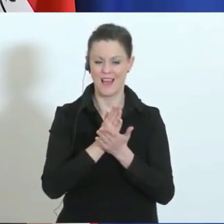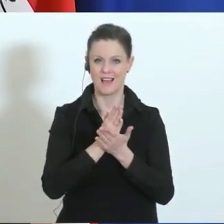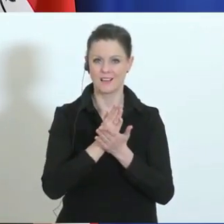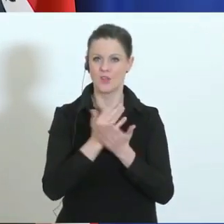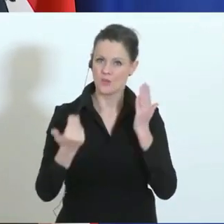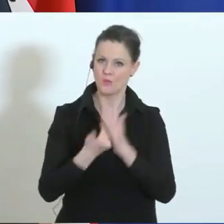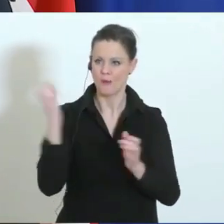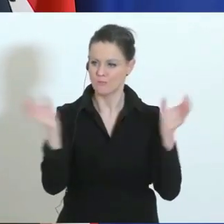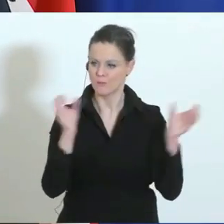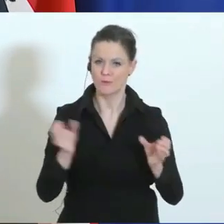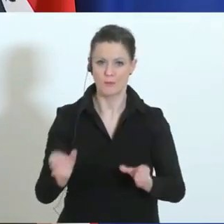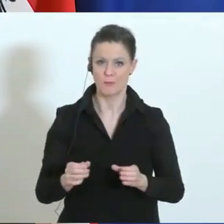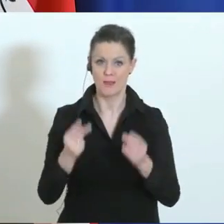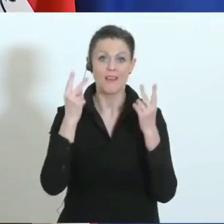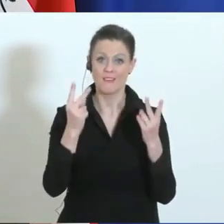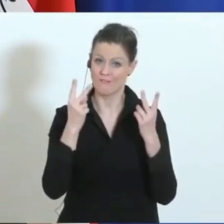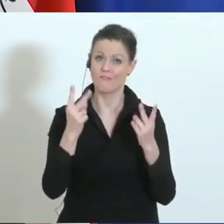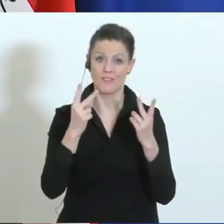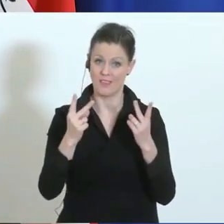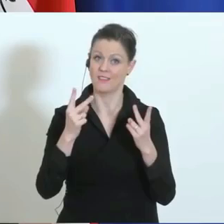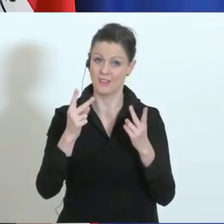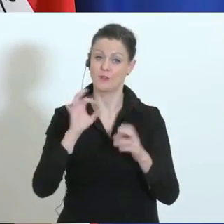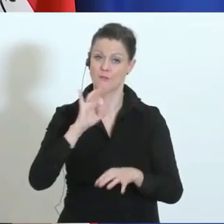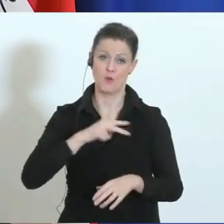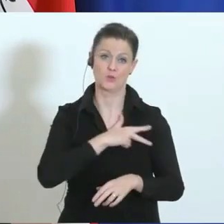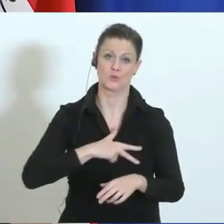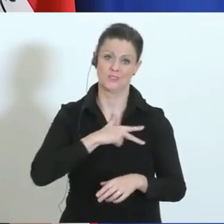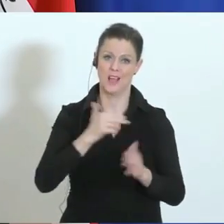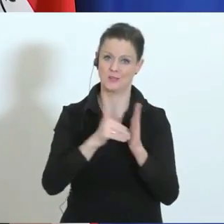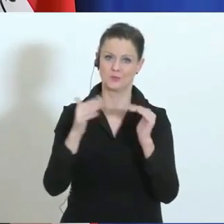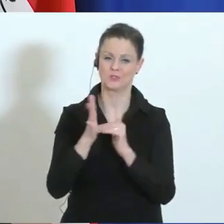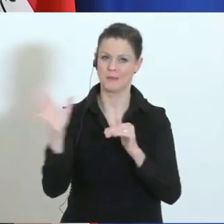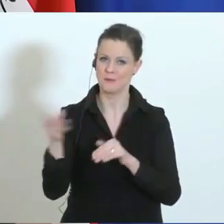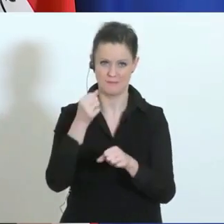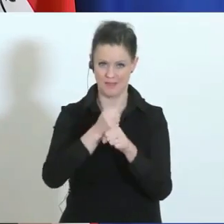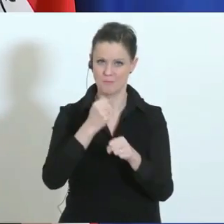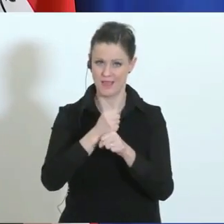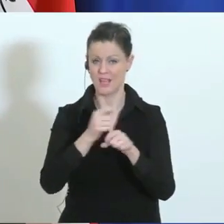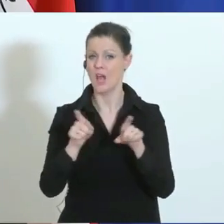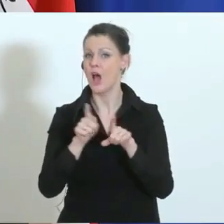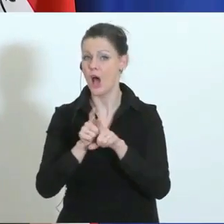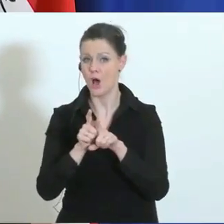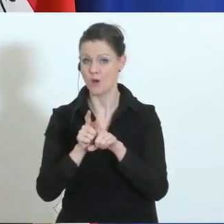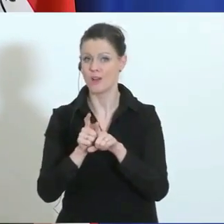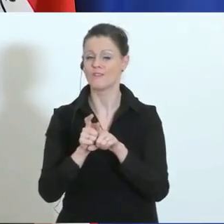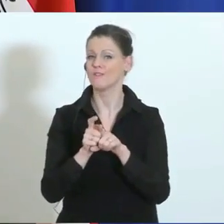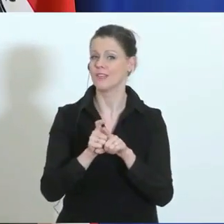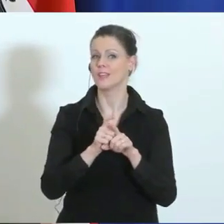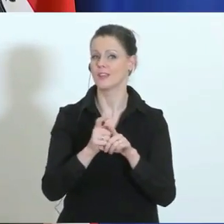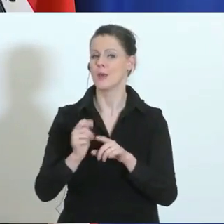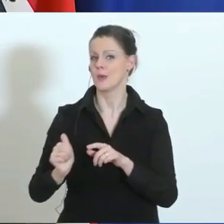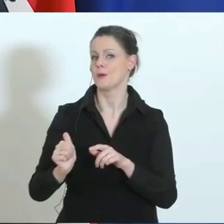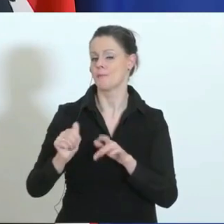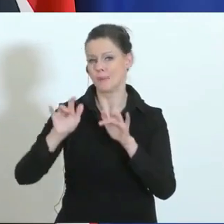in dem Fall, die hier einen wichtigen Beitrag auch für das Sozialsystem leisten werden. Genauso wie die Präsenzdiener, aber auch